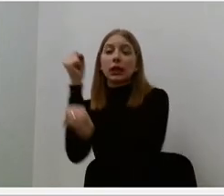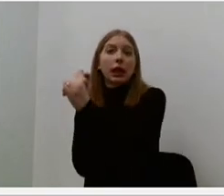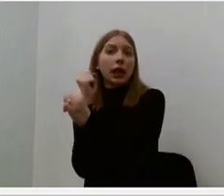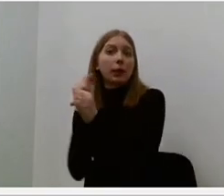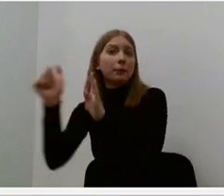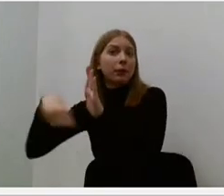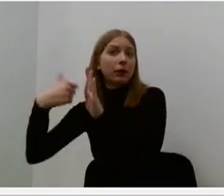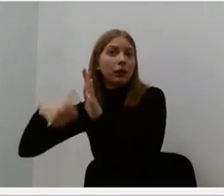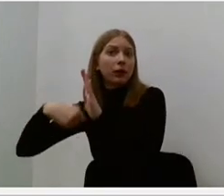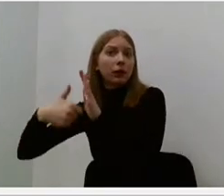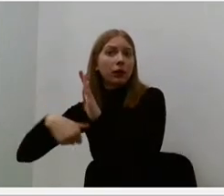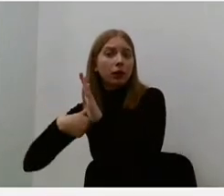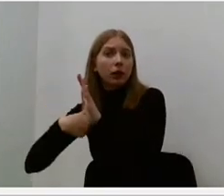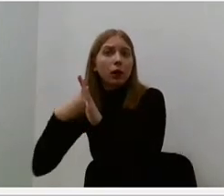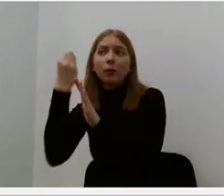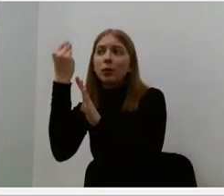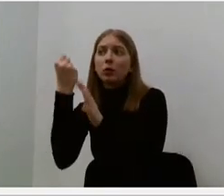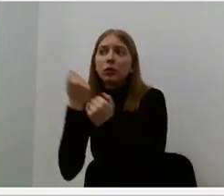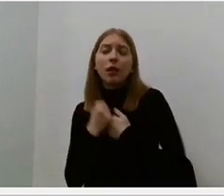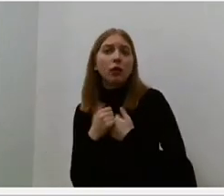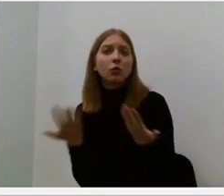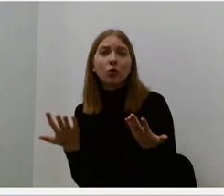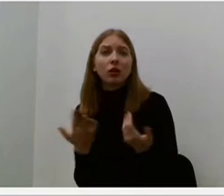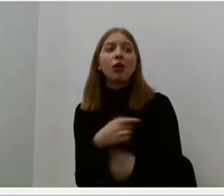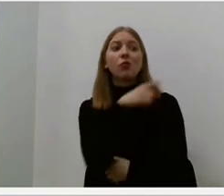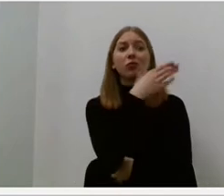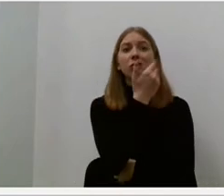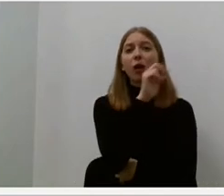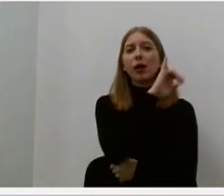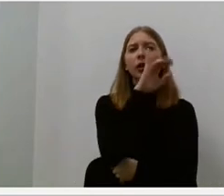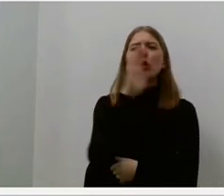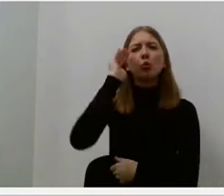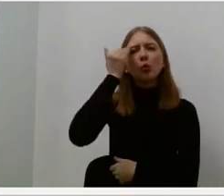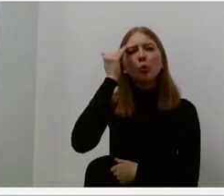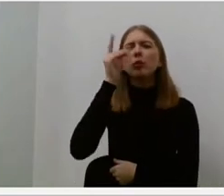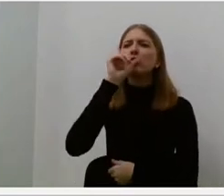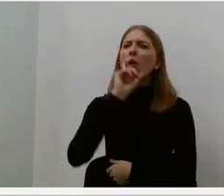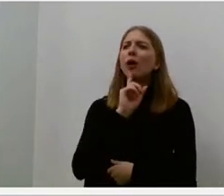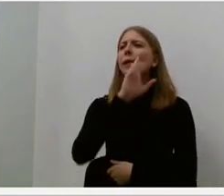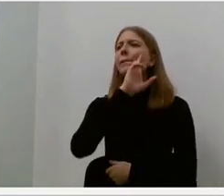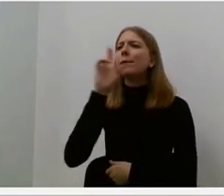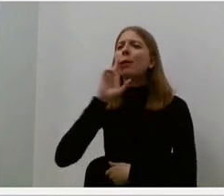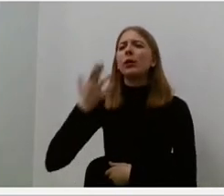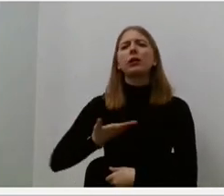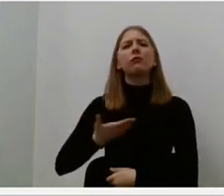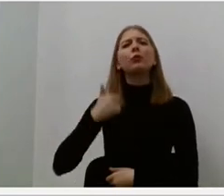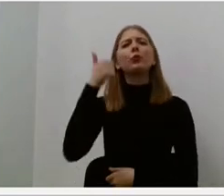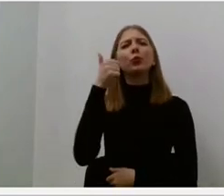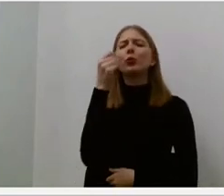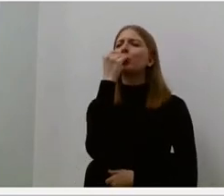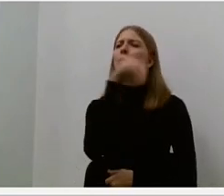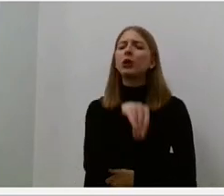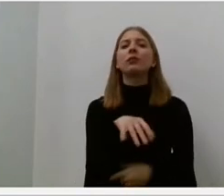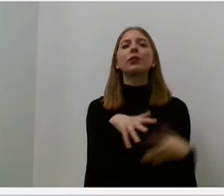turė prūpinti motiną. Nepaprasta meilio motinai, kokiu reta. Antra vertus, neišpasakytą motinus